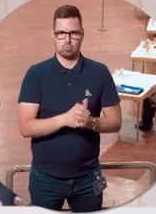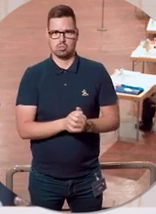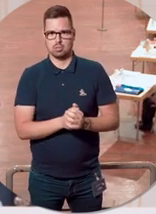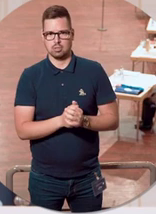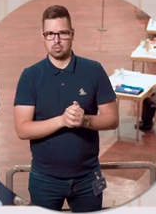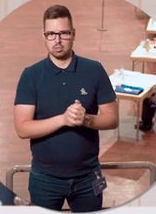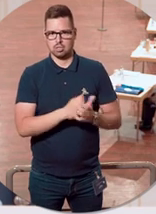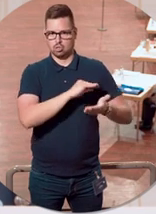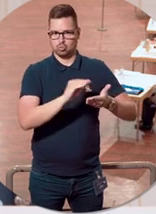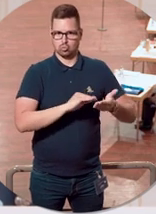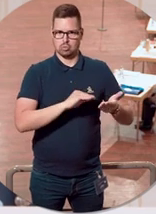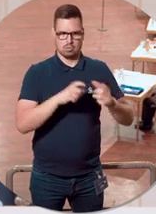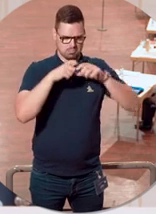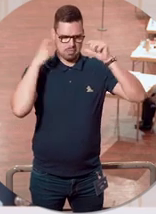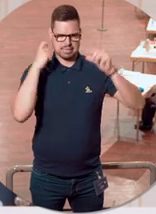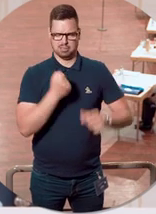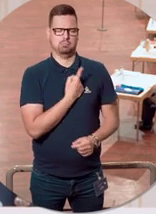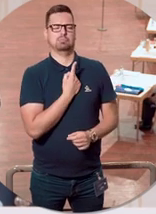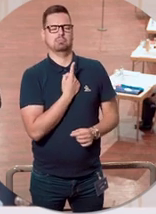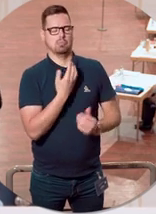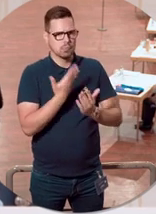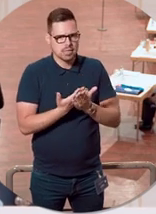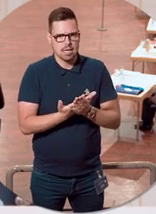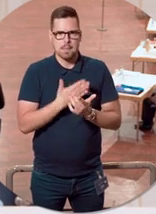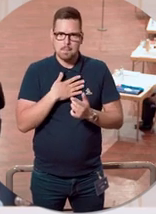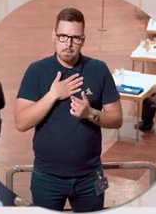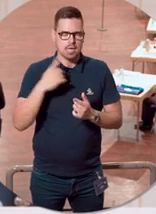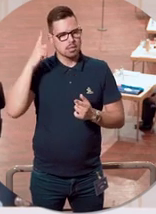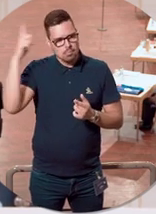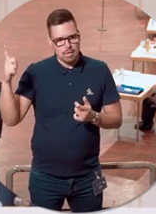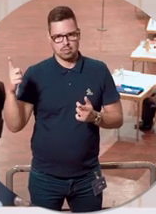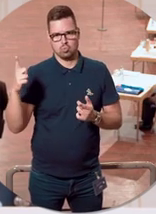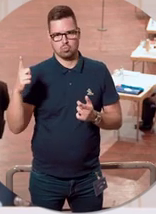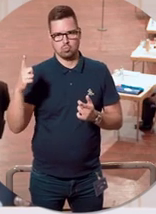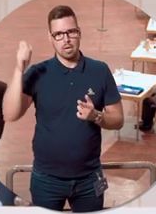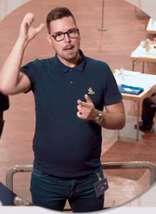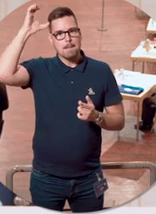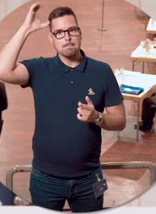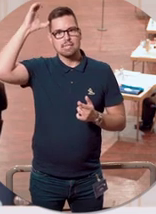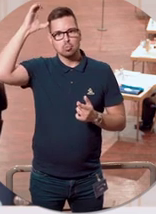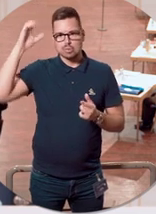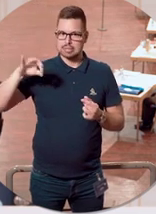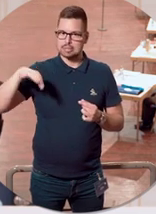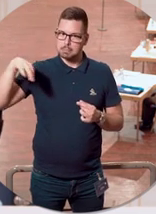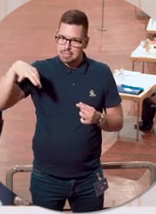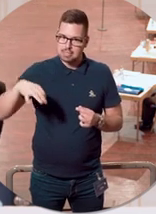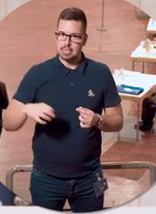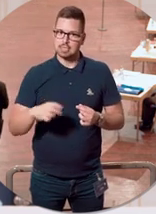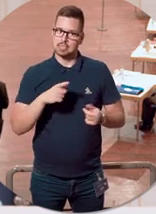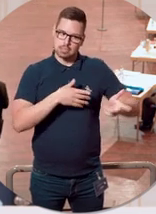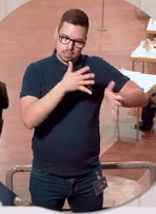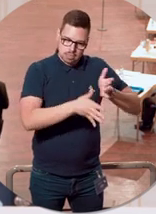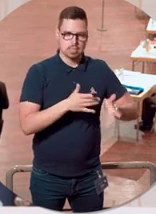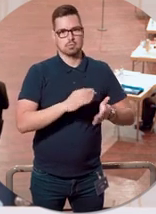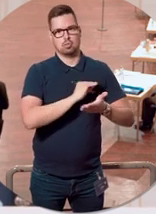es müssen die Schülerinnen und Schüler weiter Masken tragen. Und deswegen war es aus meiner Sicht ein richtiger Vorstoß der Bildungsministerin zu sagen, wir wollen dort die